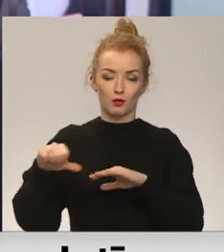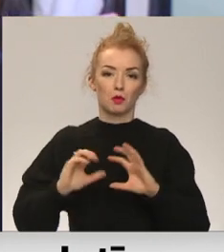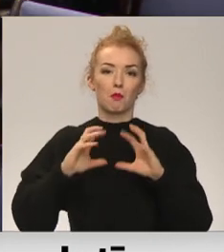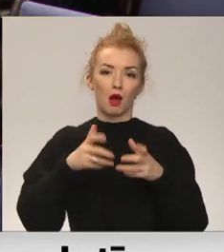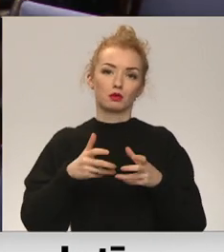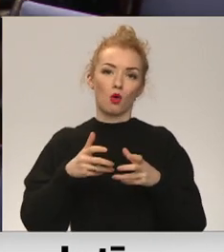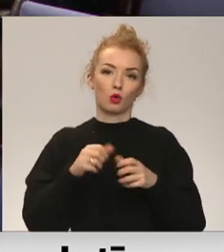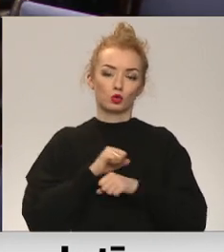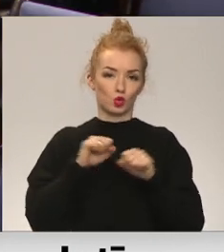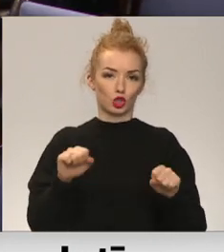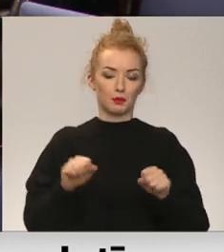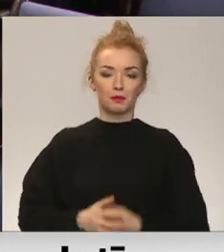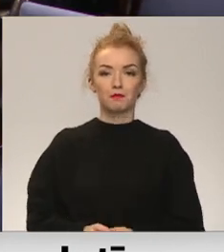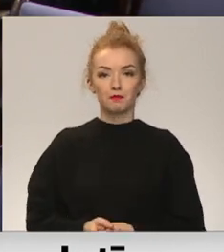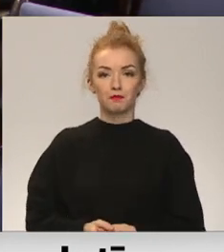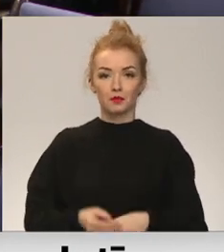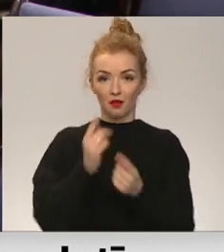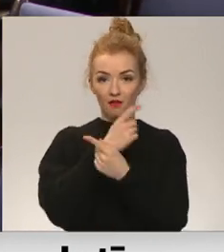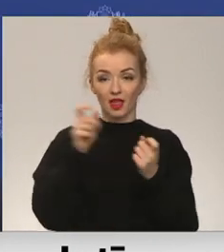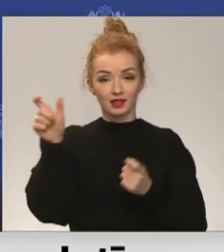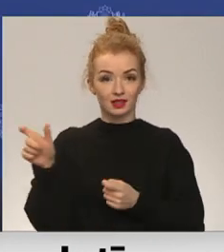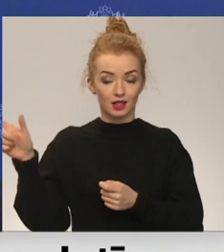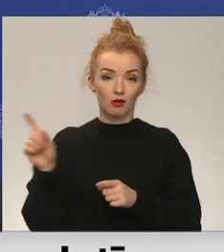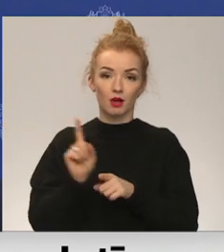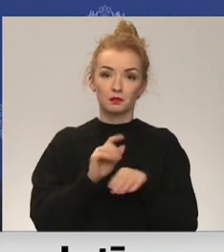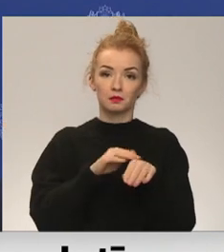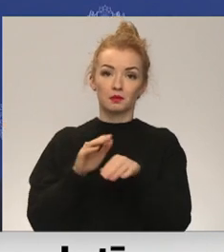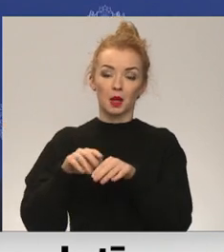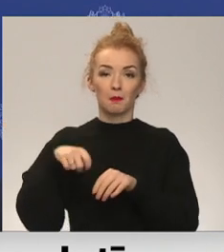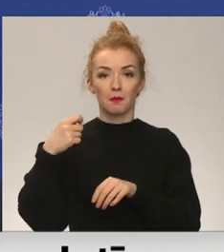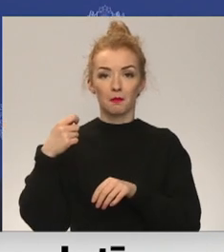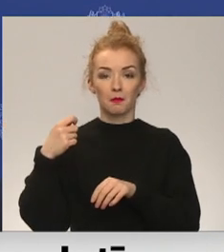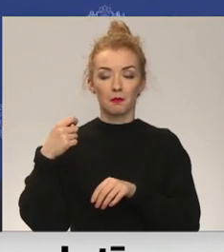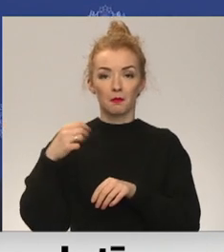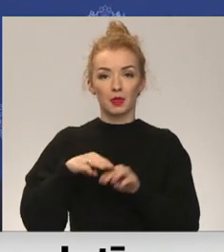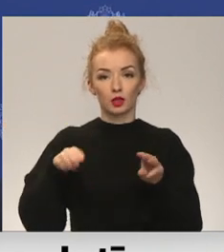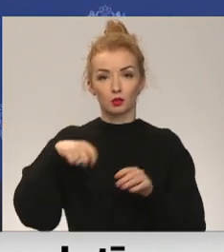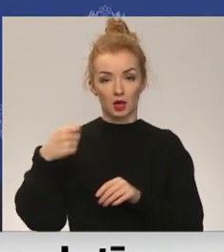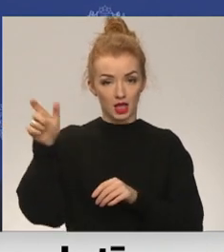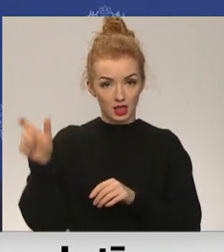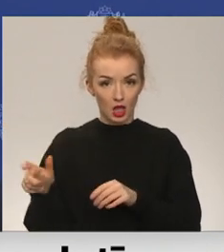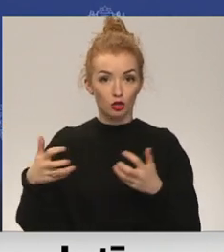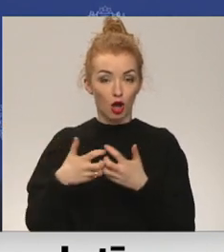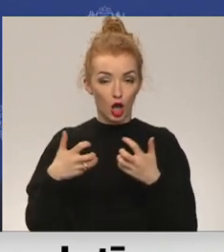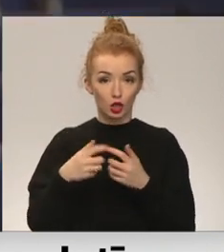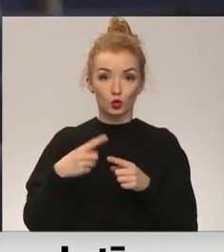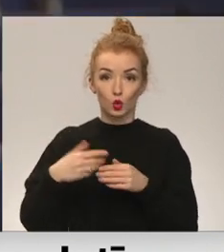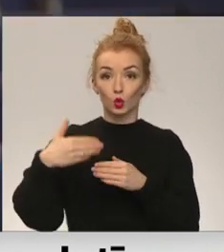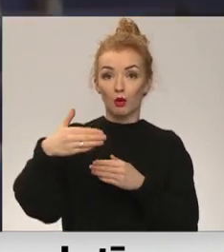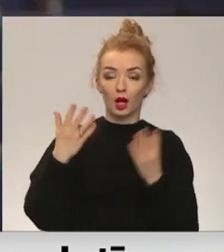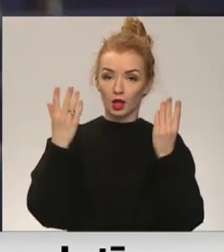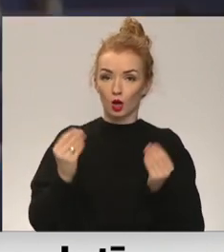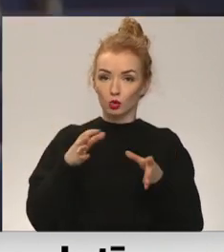eicināšanu. Beisnieks uzrunāja arī ministra prezidents Krešians Kāriņš un arī turpmākajās dienās paredzētas